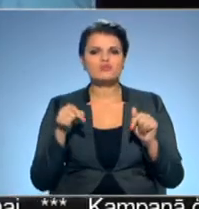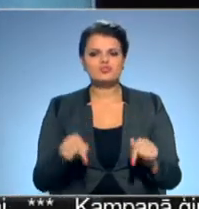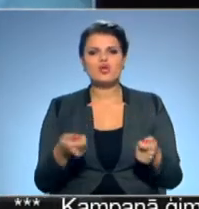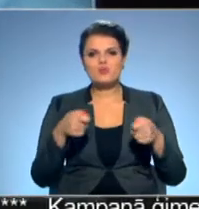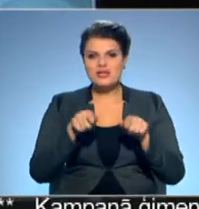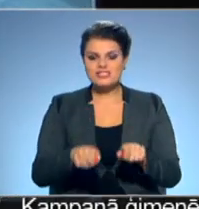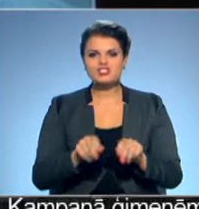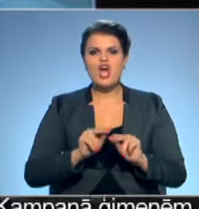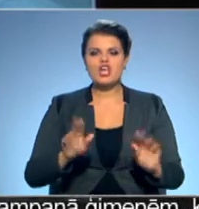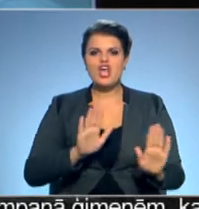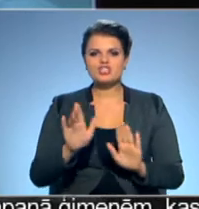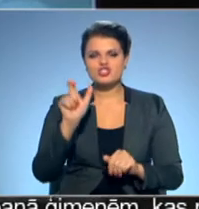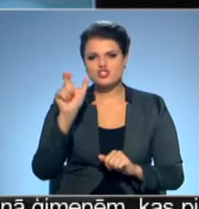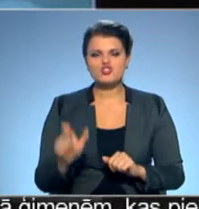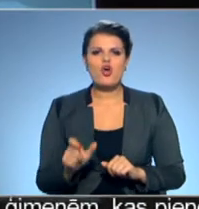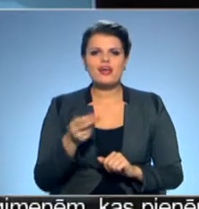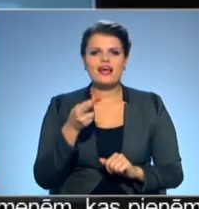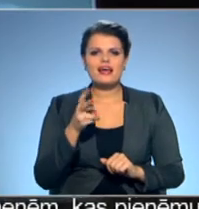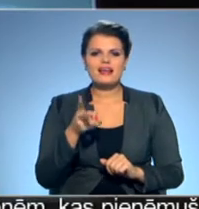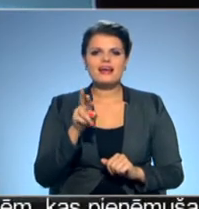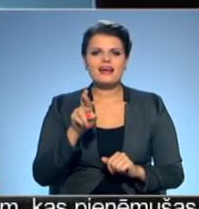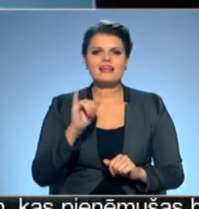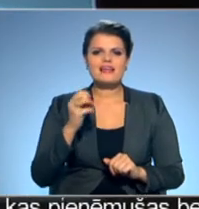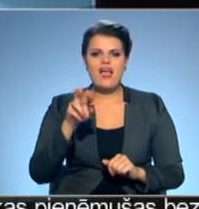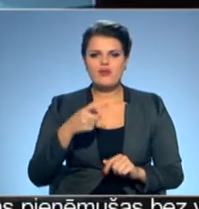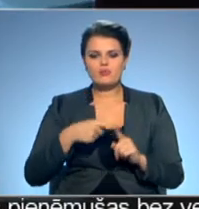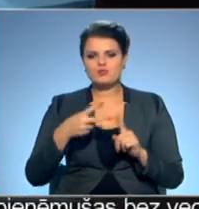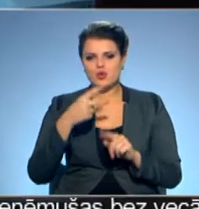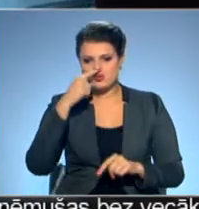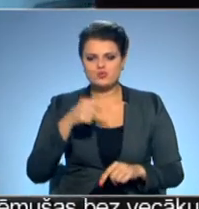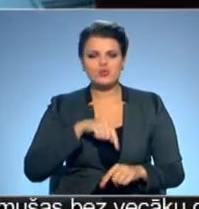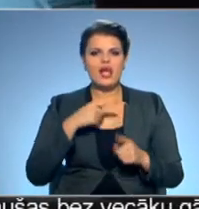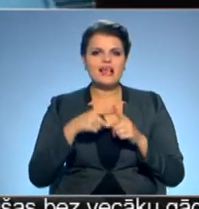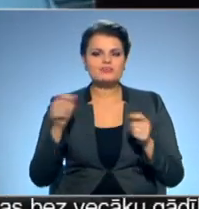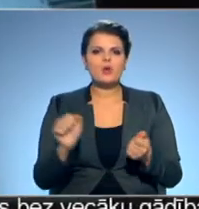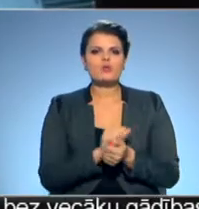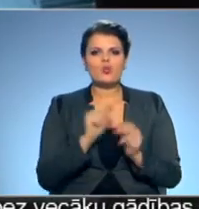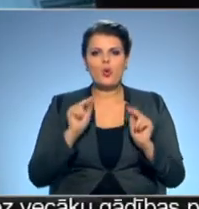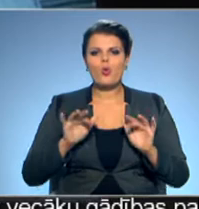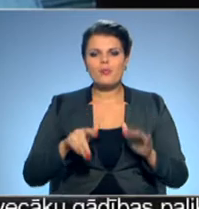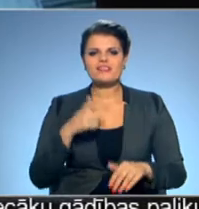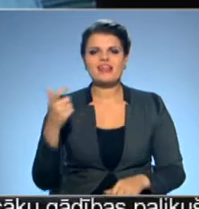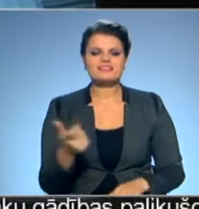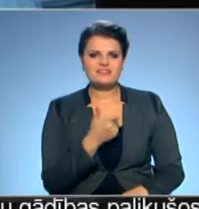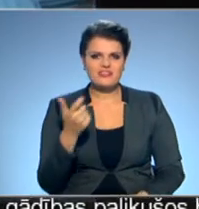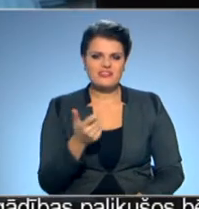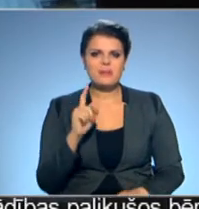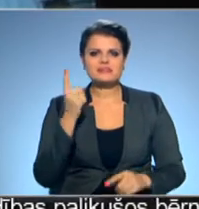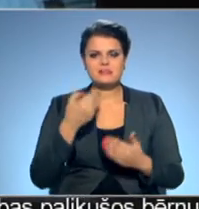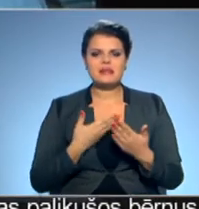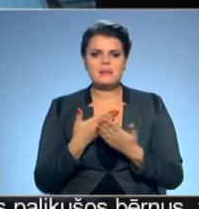noslēdzas ar režisora Arvīda Krieva pusotru stundu garās dokumentālās filmas Freimis Mārtiņš Freimanis